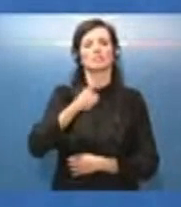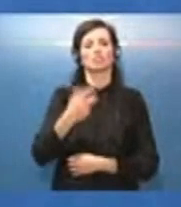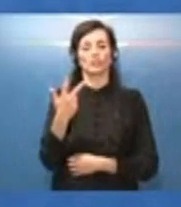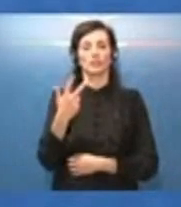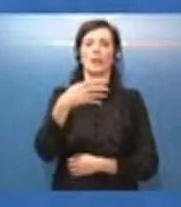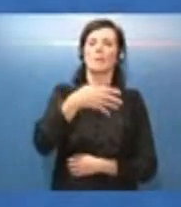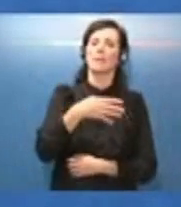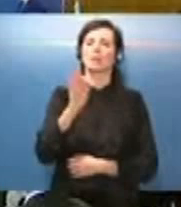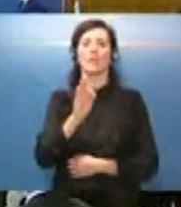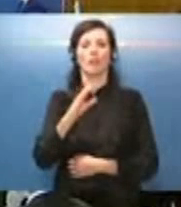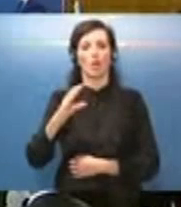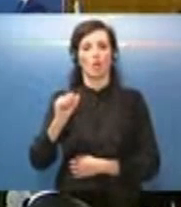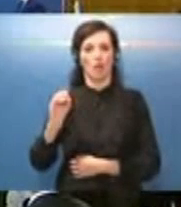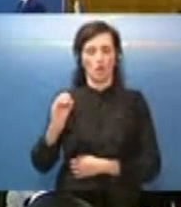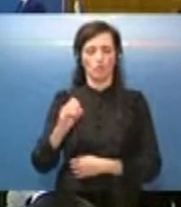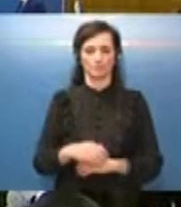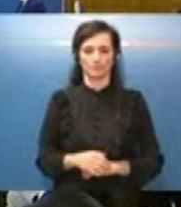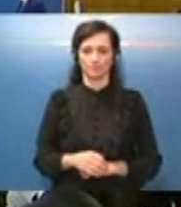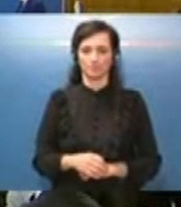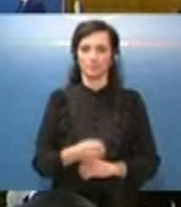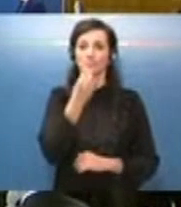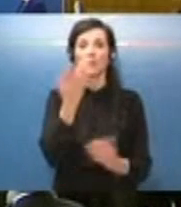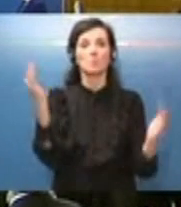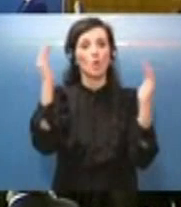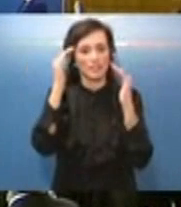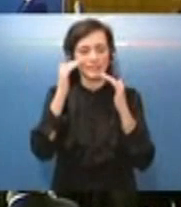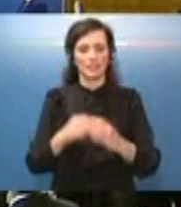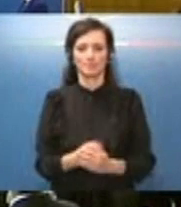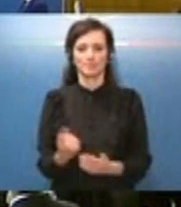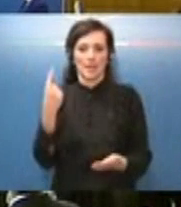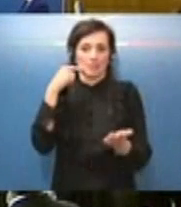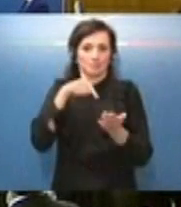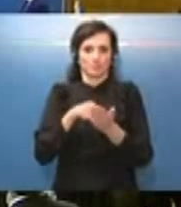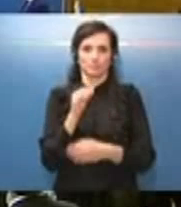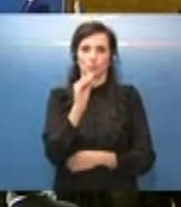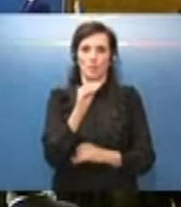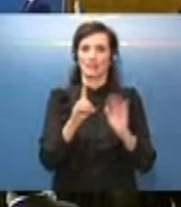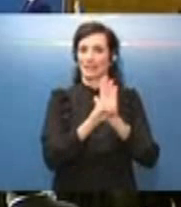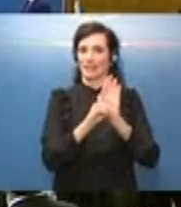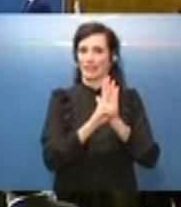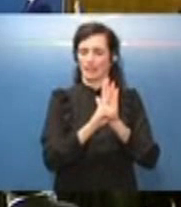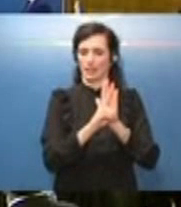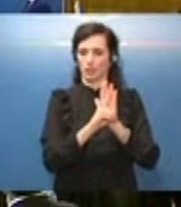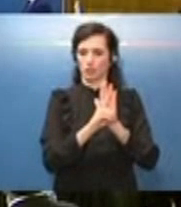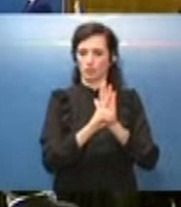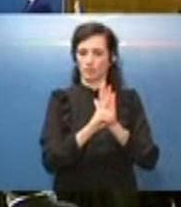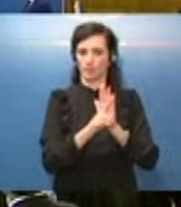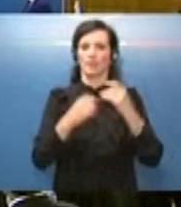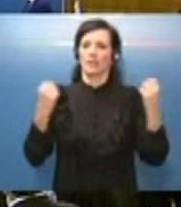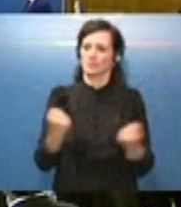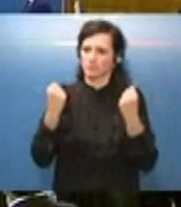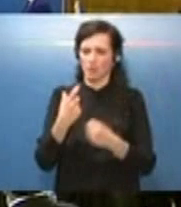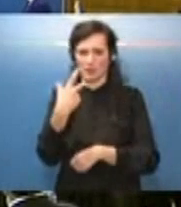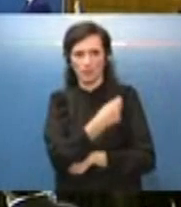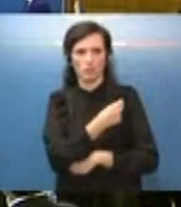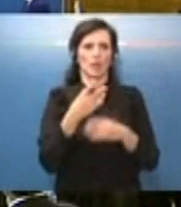Franco Cao. Grazie, buonasera. Torniamo al decreto, diciamo, la lotta alla pandemia, la campagna di vaccinazione.